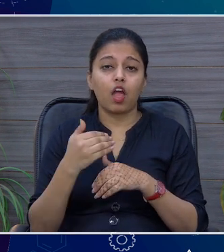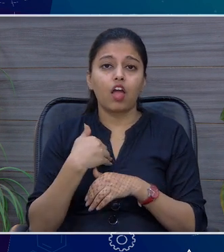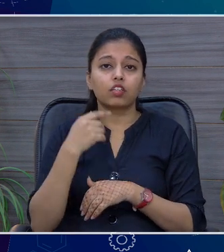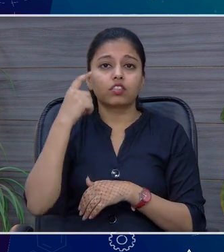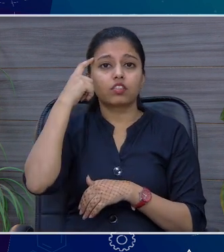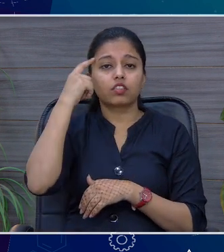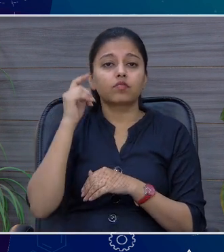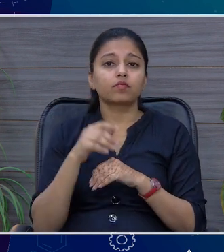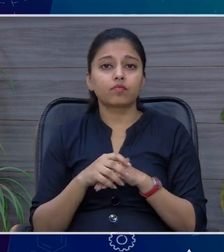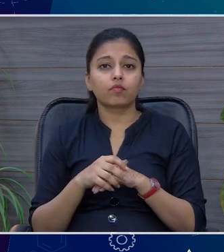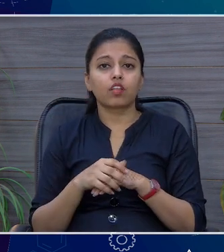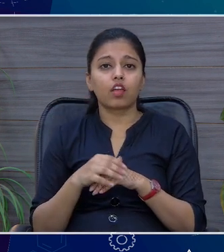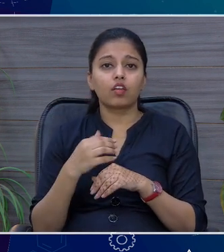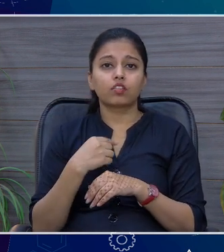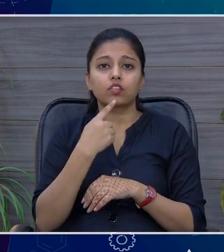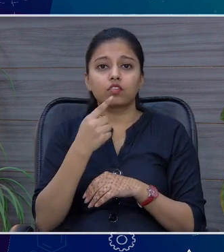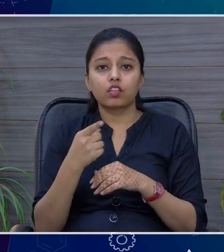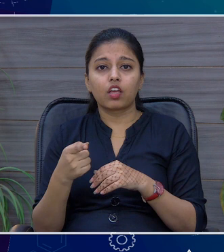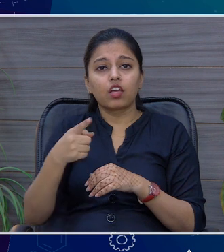कुरा डिस्टिक की बगात करना हूँ आज तक